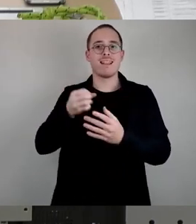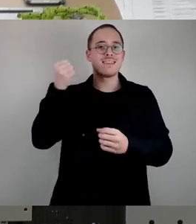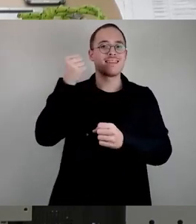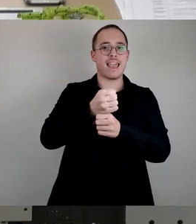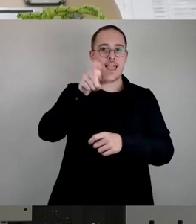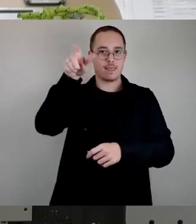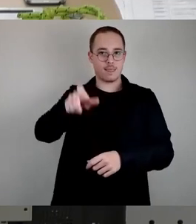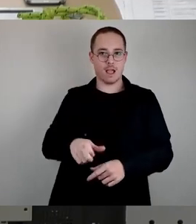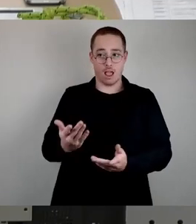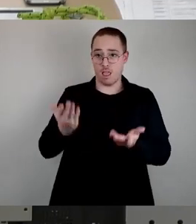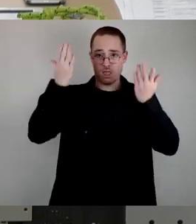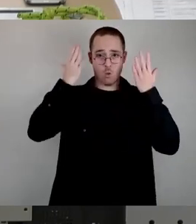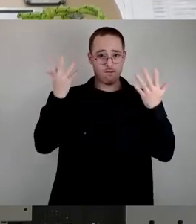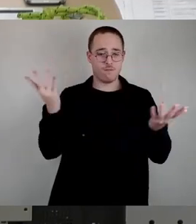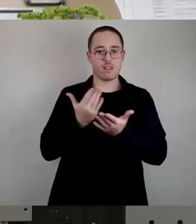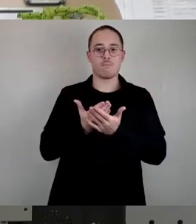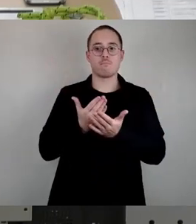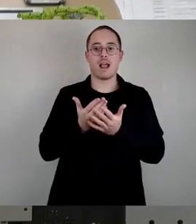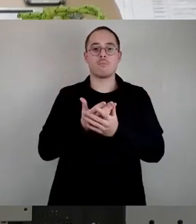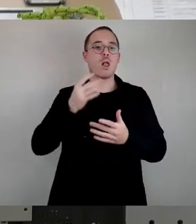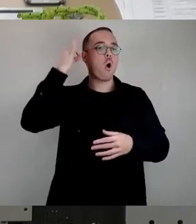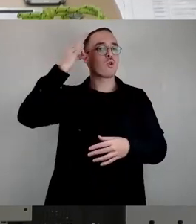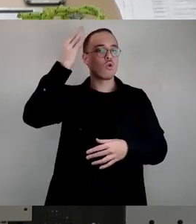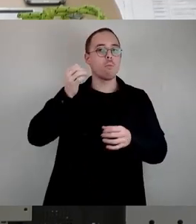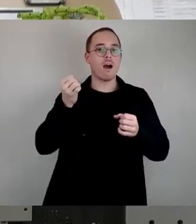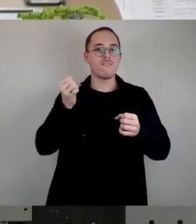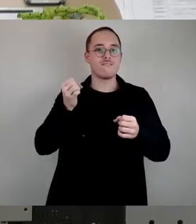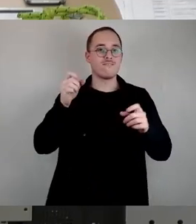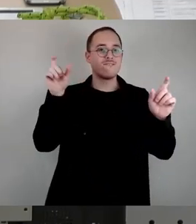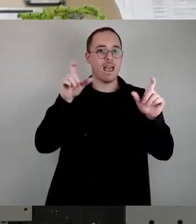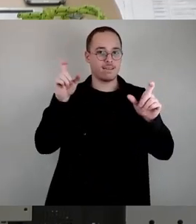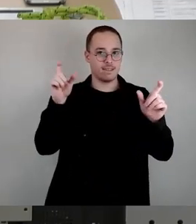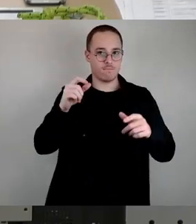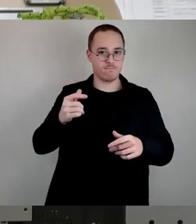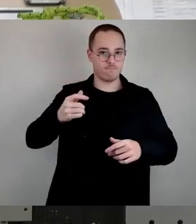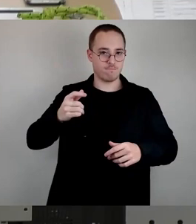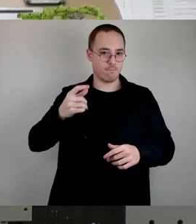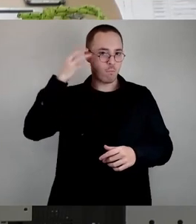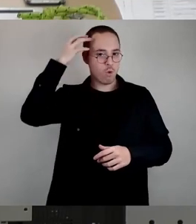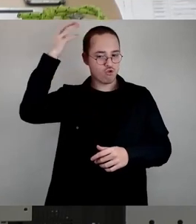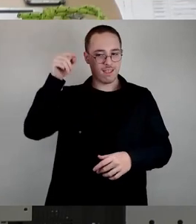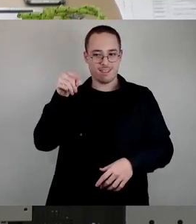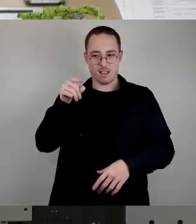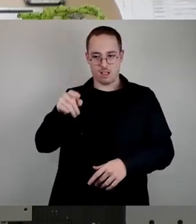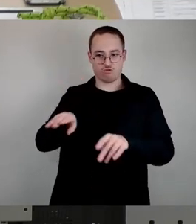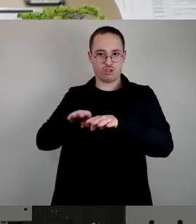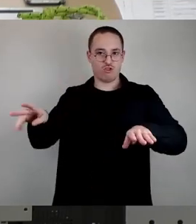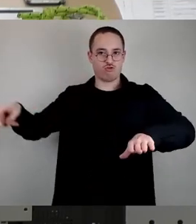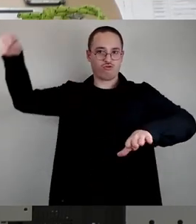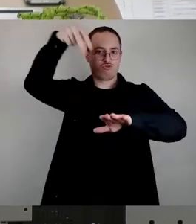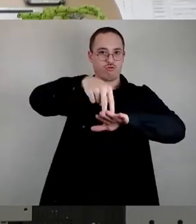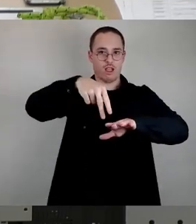Oktoberfest in München auf einen Tisch steigt und so lange den Hitlergruß zeigt, bis die Polizei kommt, ihn abzuführen, dann ist das politisch motivierte